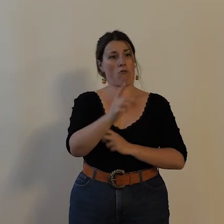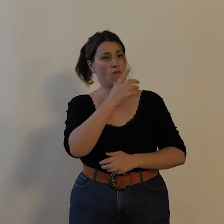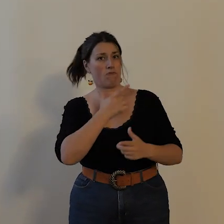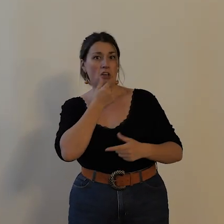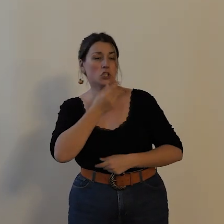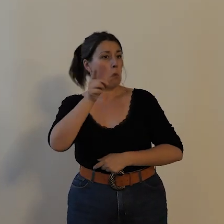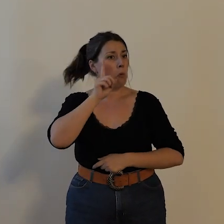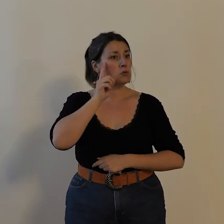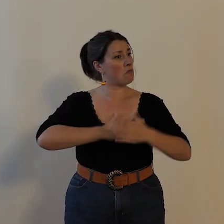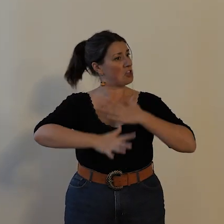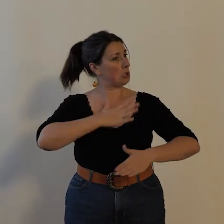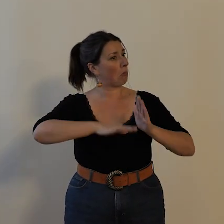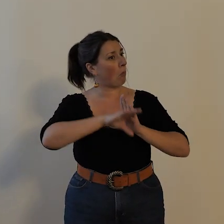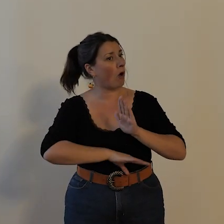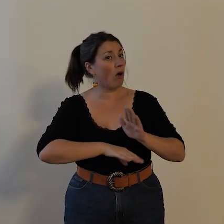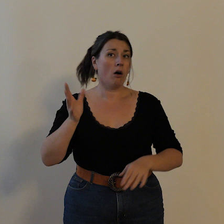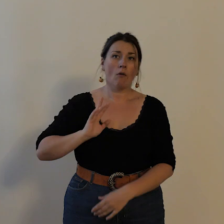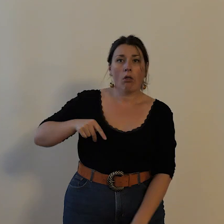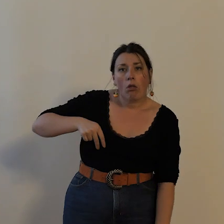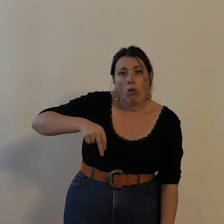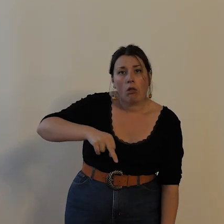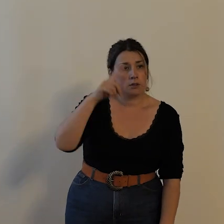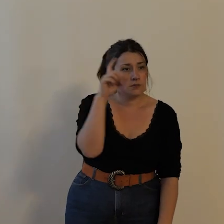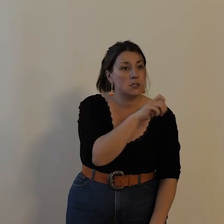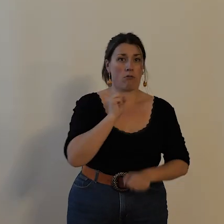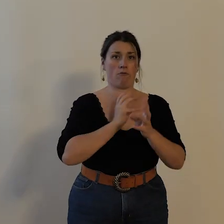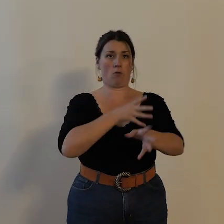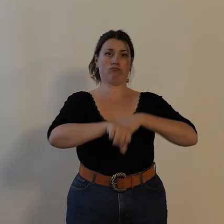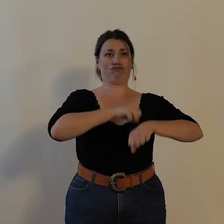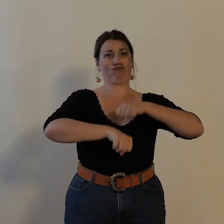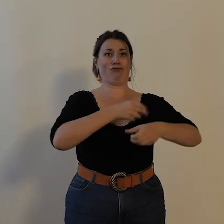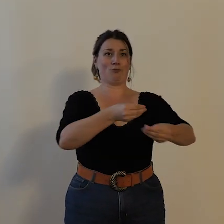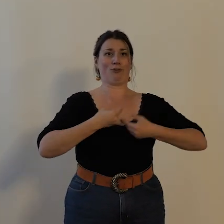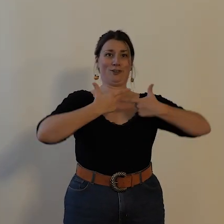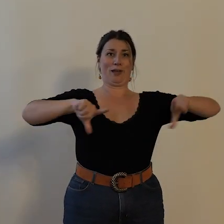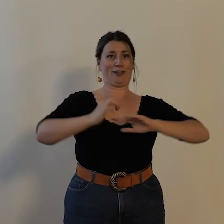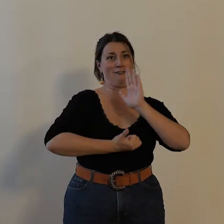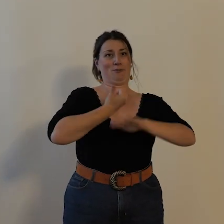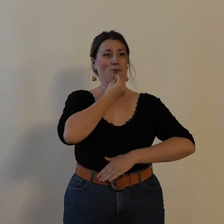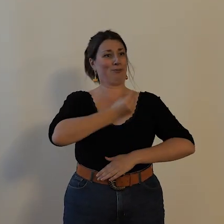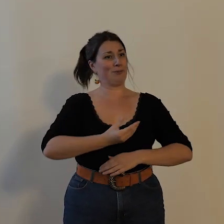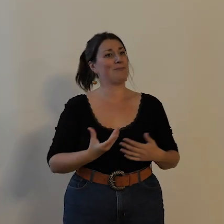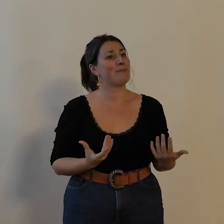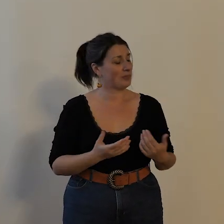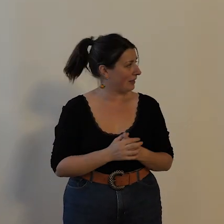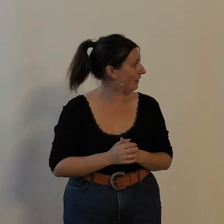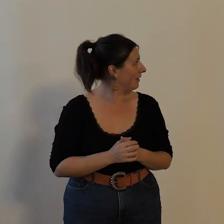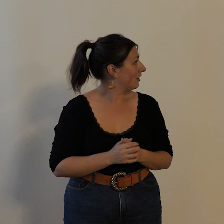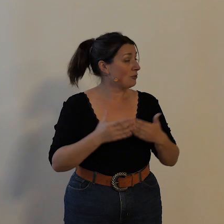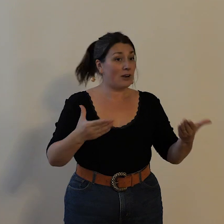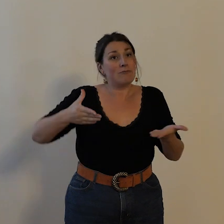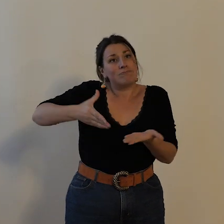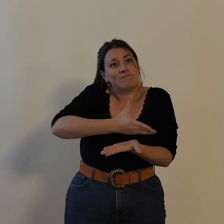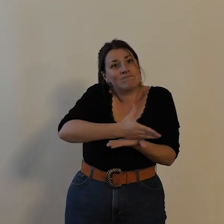la bicyclette offre donc un sentiment de liberté et d'indépendance dans l'importance de ce chemin